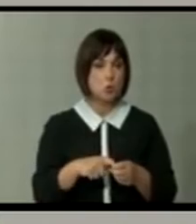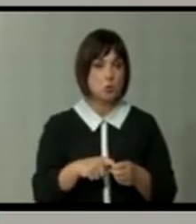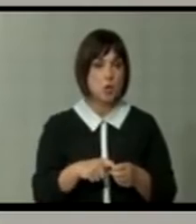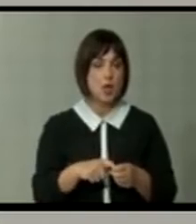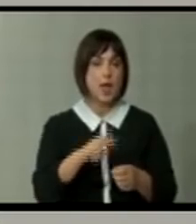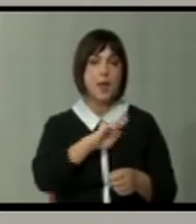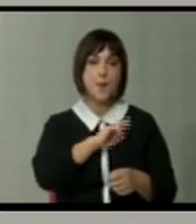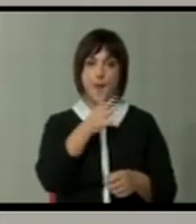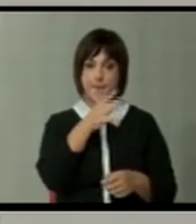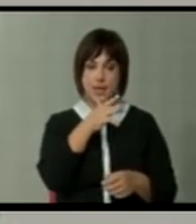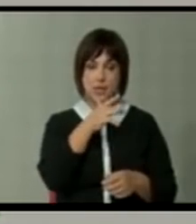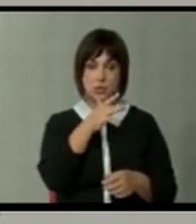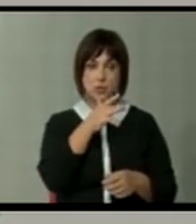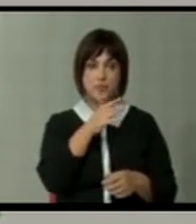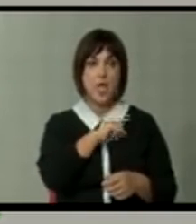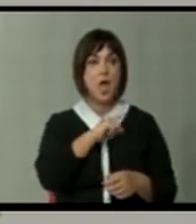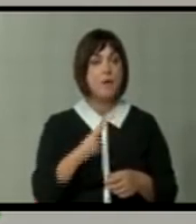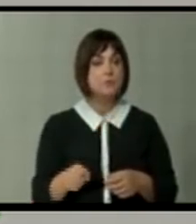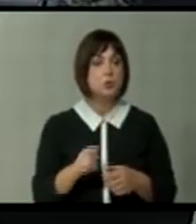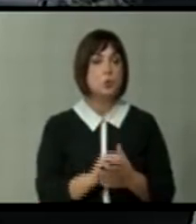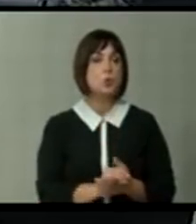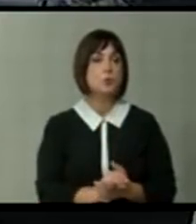Р.М. Апсолутно.